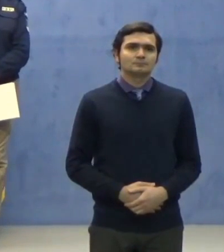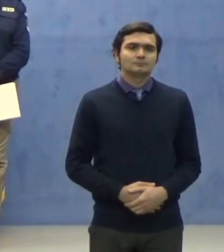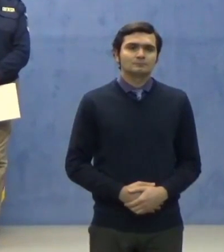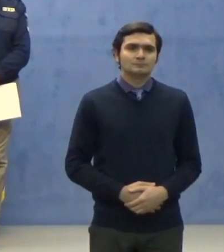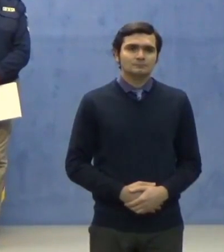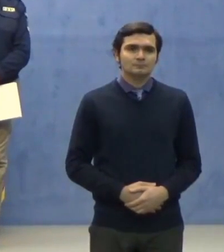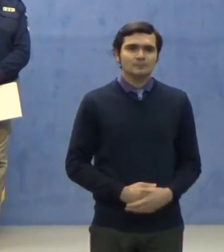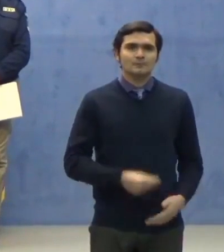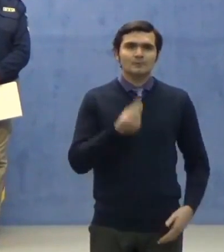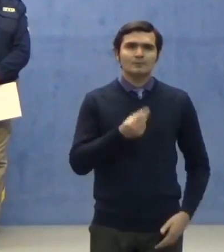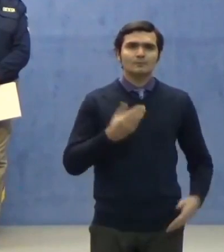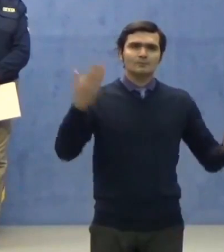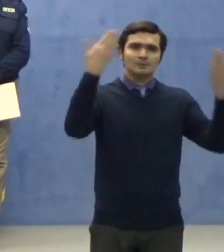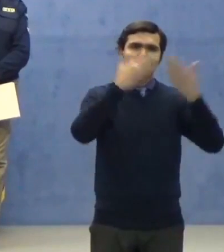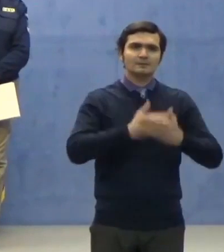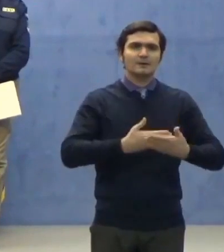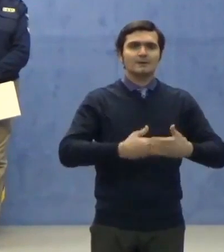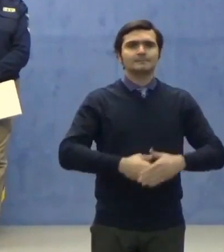Bună seara!